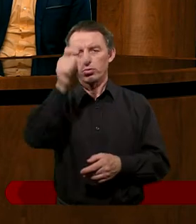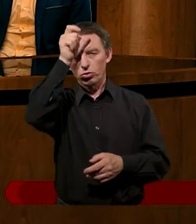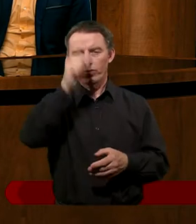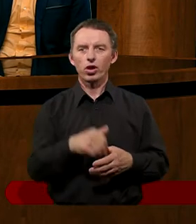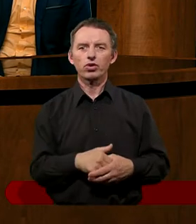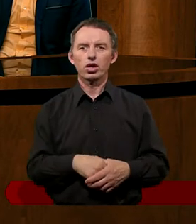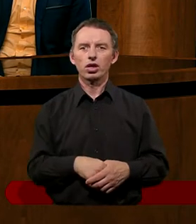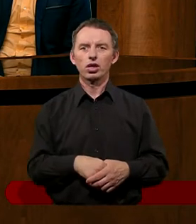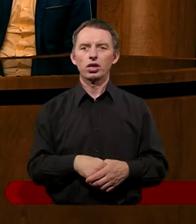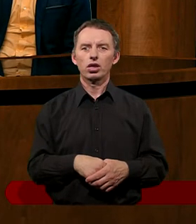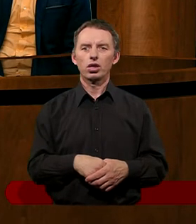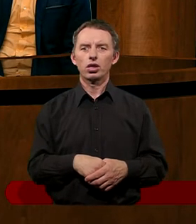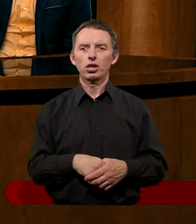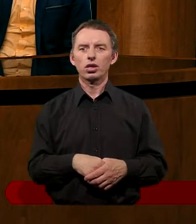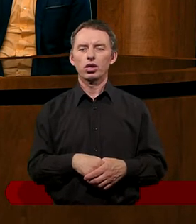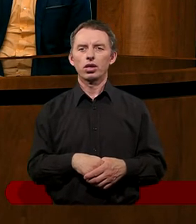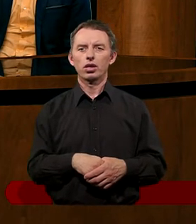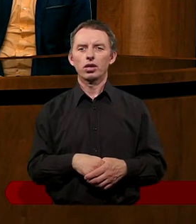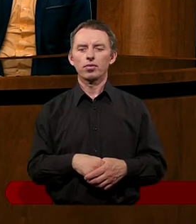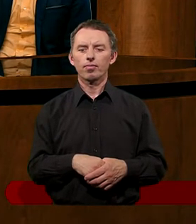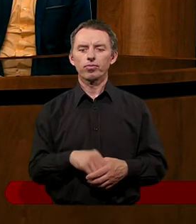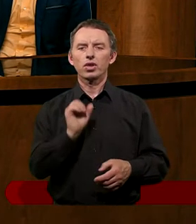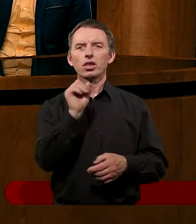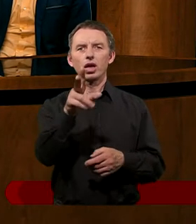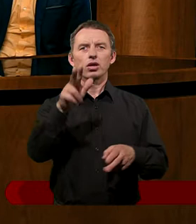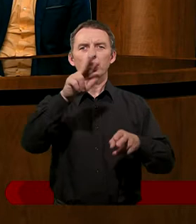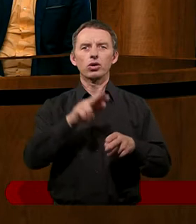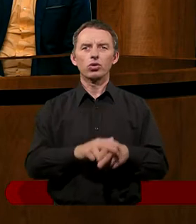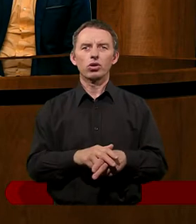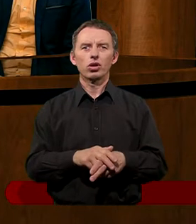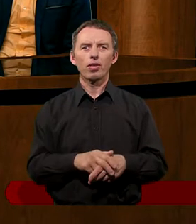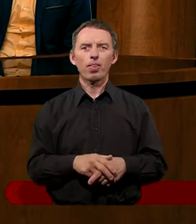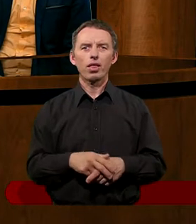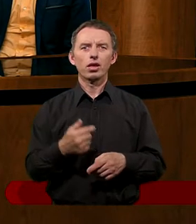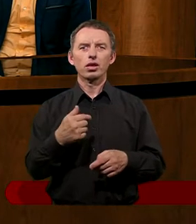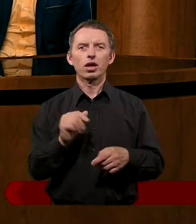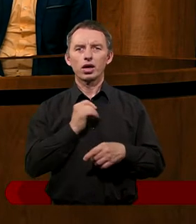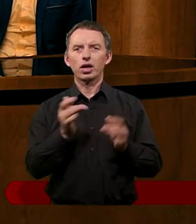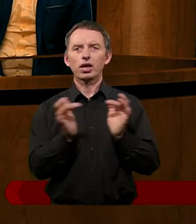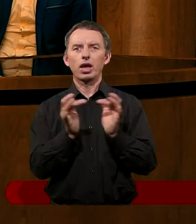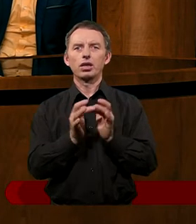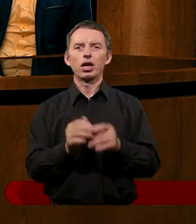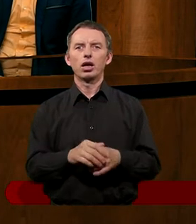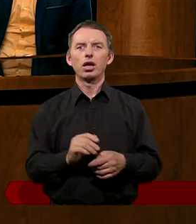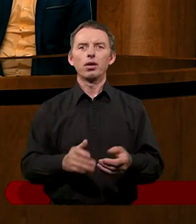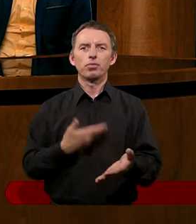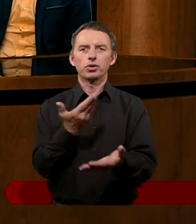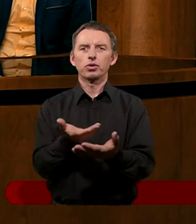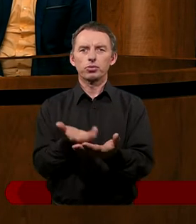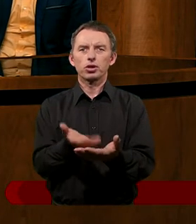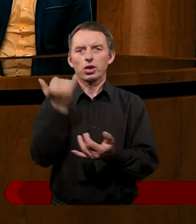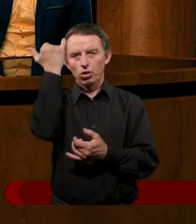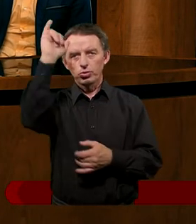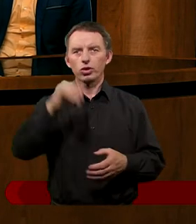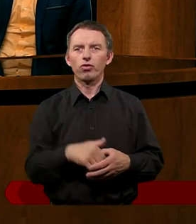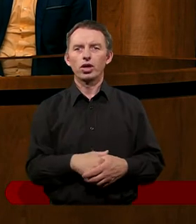A niekoniecznie moje na wierzchu musi zawsze być. Taki, który też potrafi przyznać się do błędu, przyznać się do winy. A